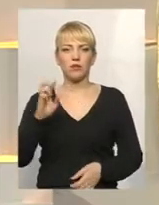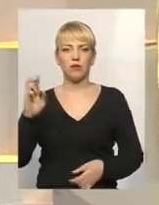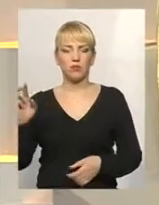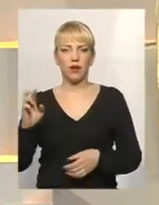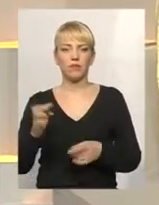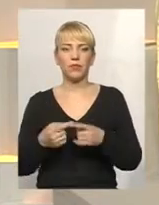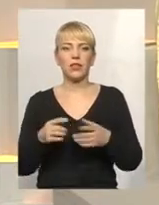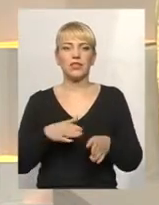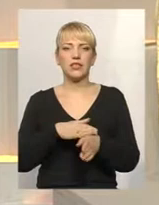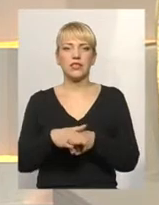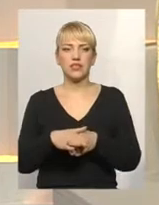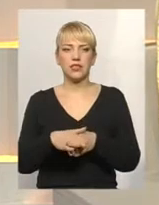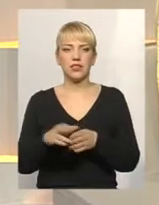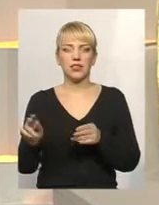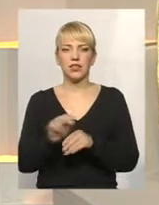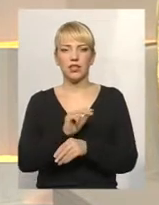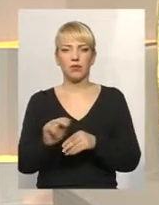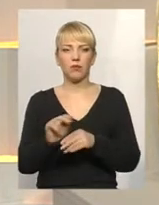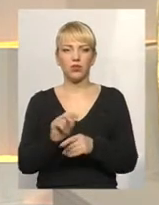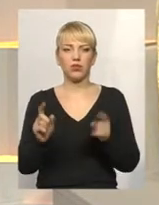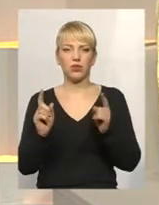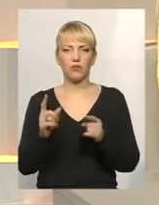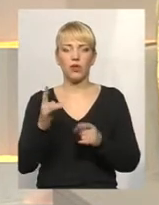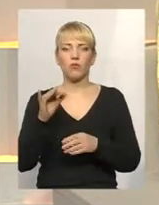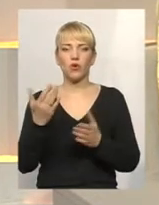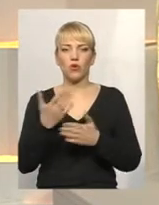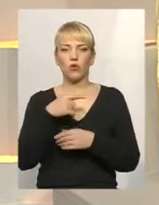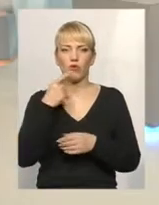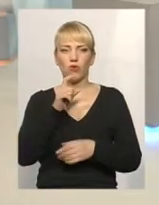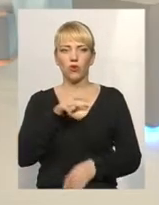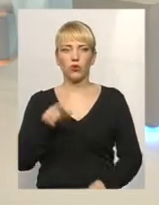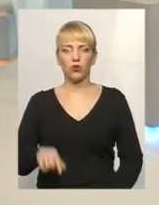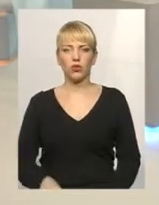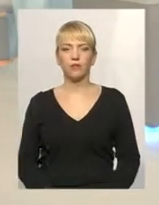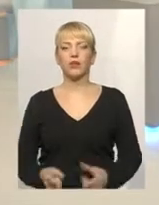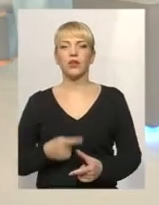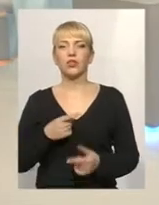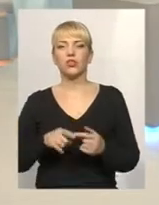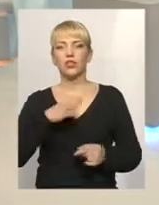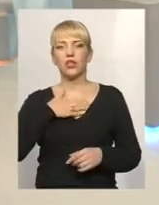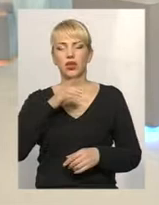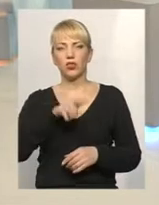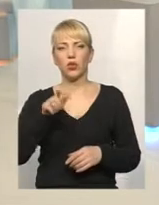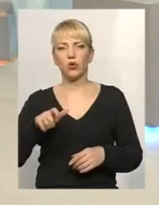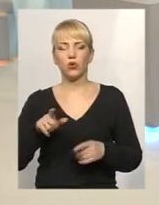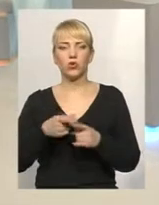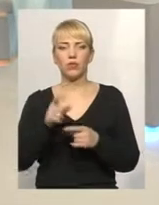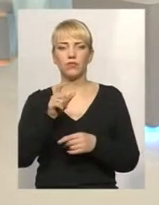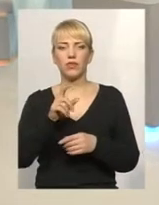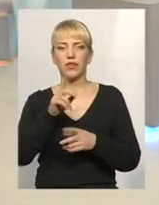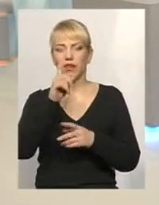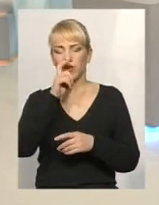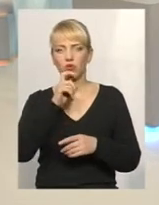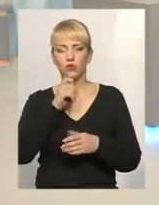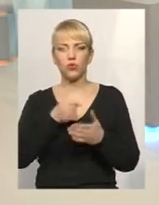будинків, здійснити, власне, оту роботу, про яку говорять люди. Чи наші мешканці, наші споживачі не розуміють до